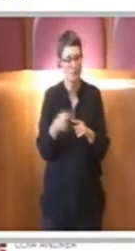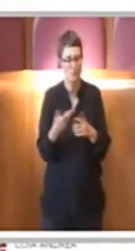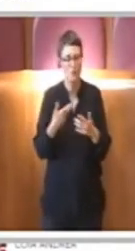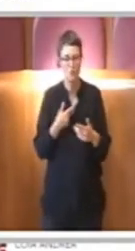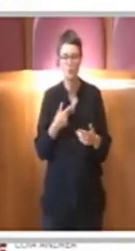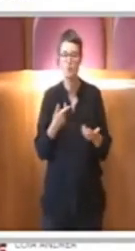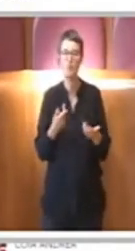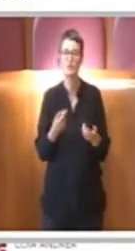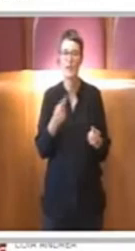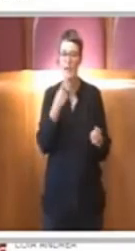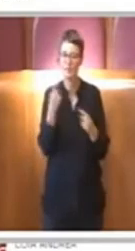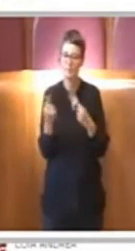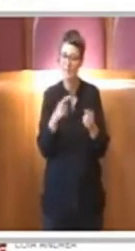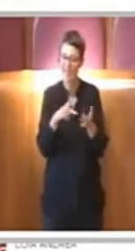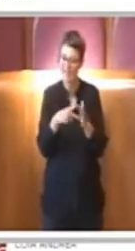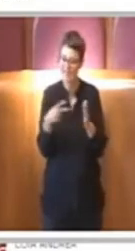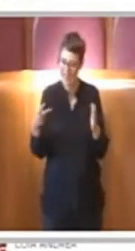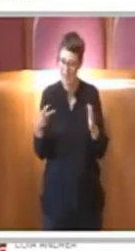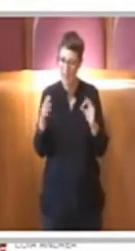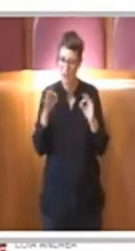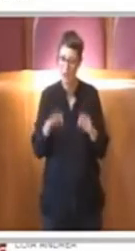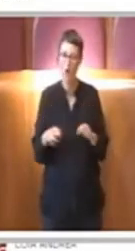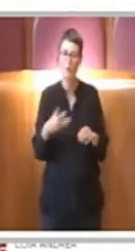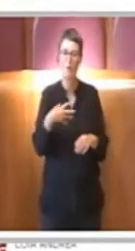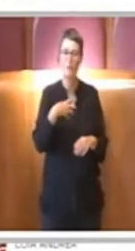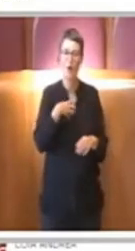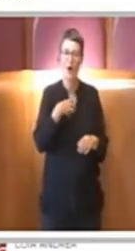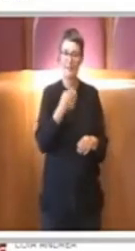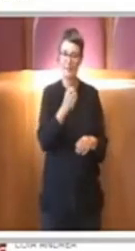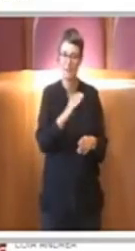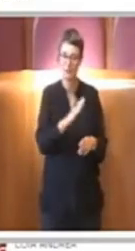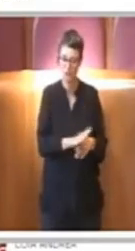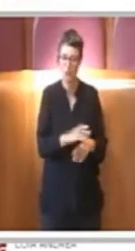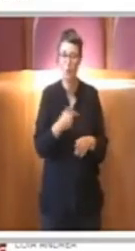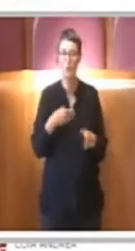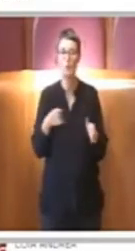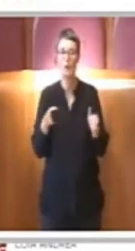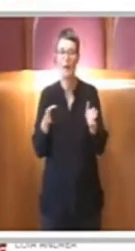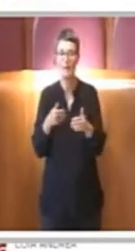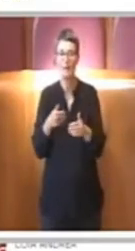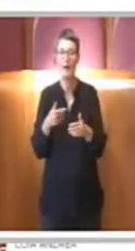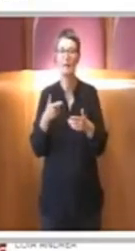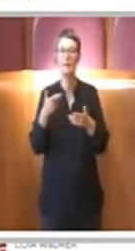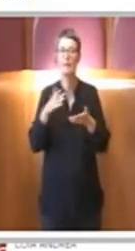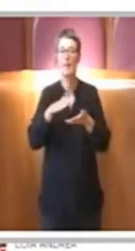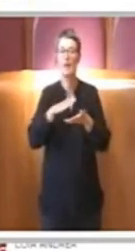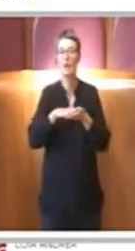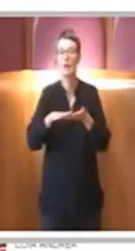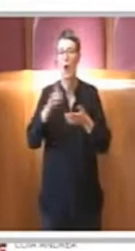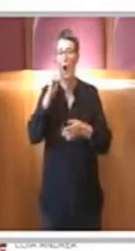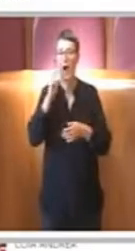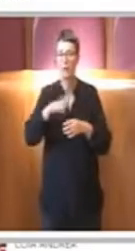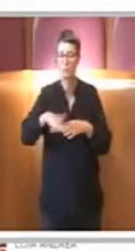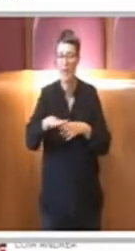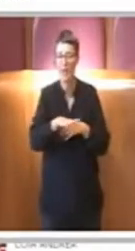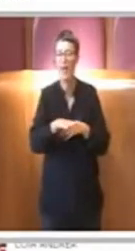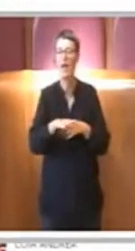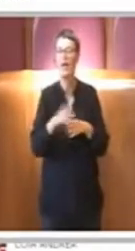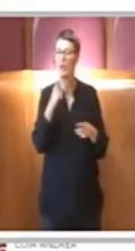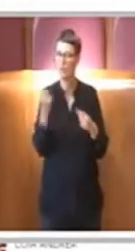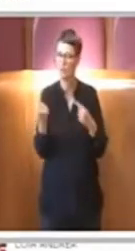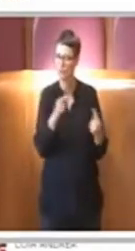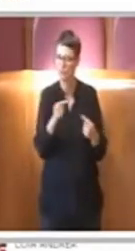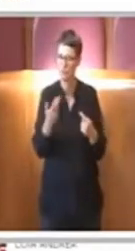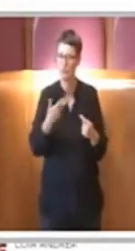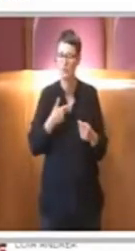l'assessorato alla cultura, il Dipartimento Ambiente e l'assessorato all'ambiente proprio per fare in modo di ragionare